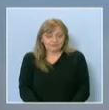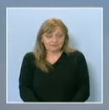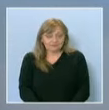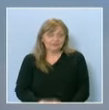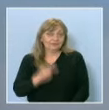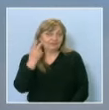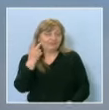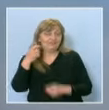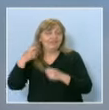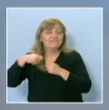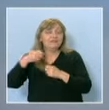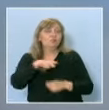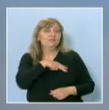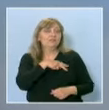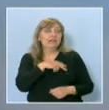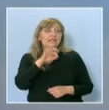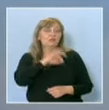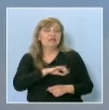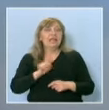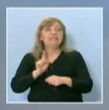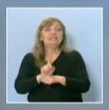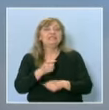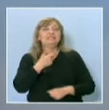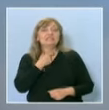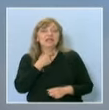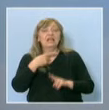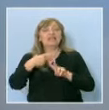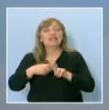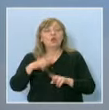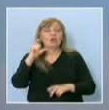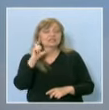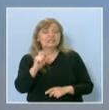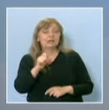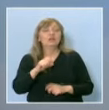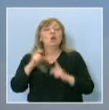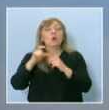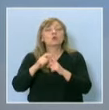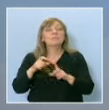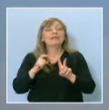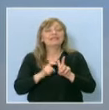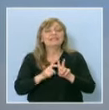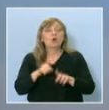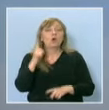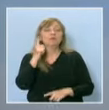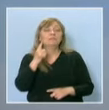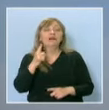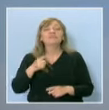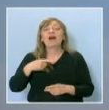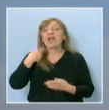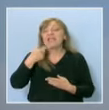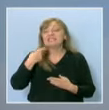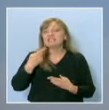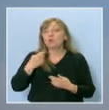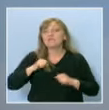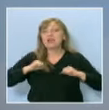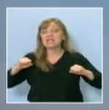Две филмови награди получиха 11-класниците Никола Стамов и Румяна Цветкова от Първа езикова гимназия във